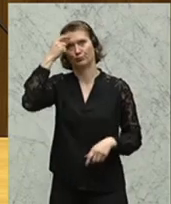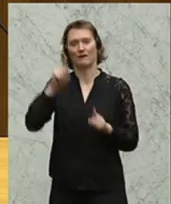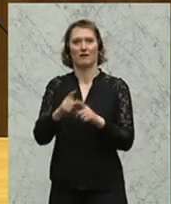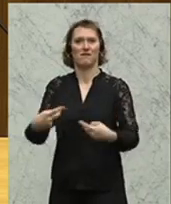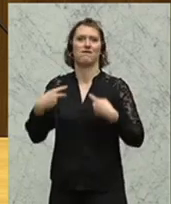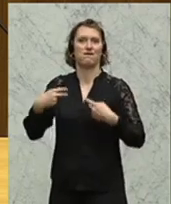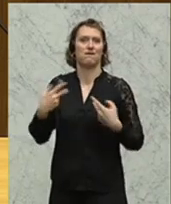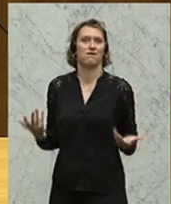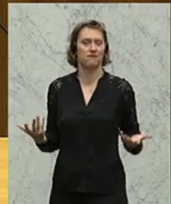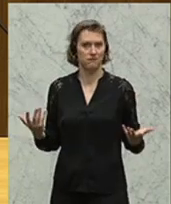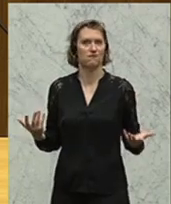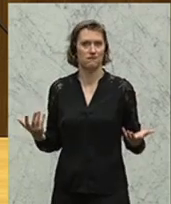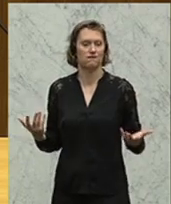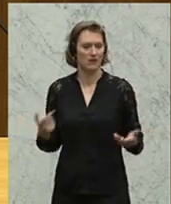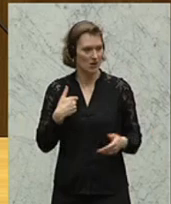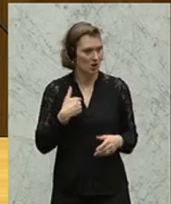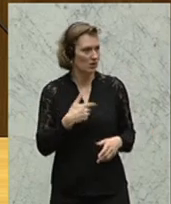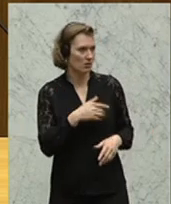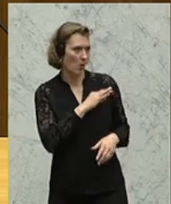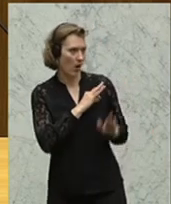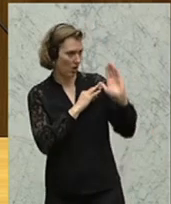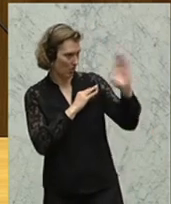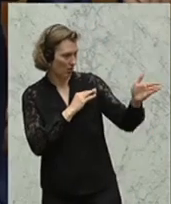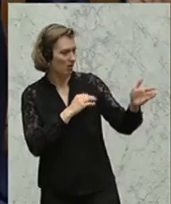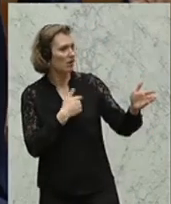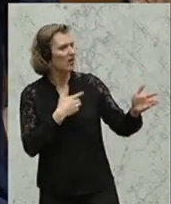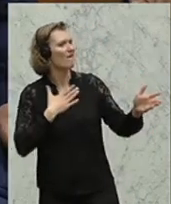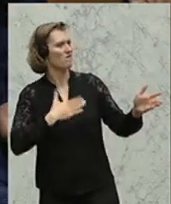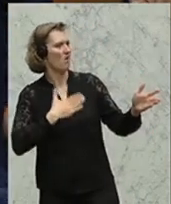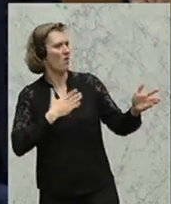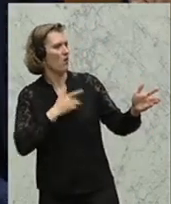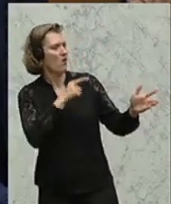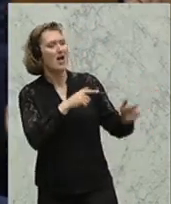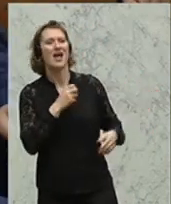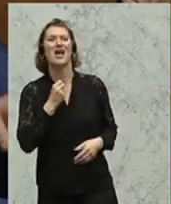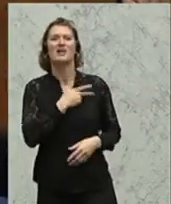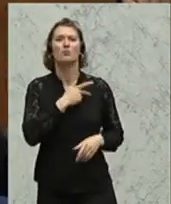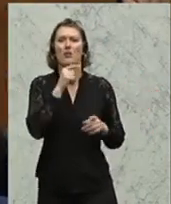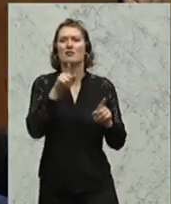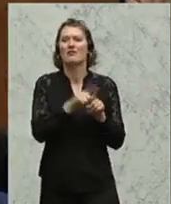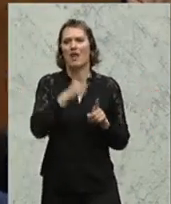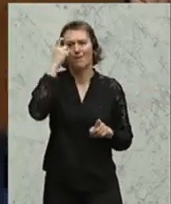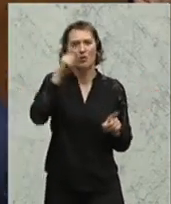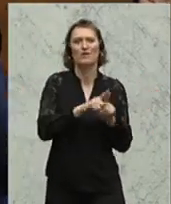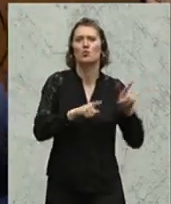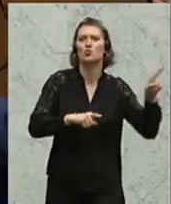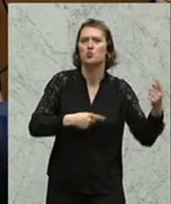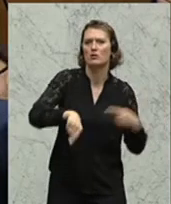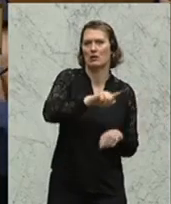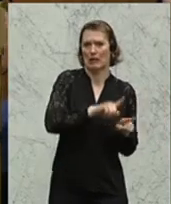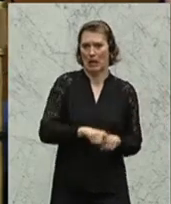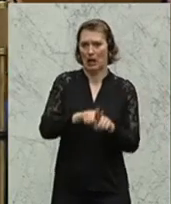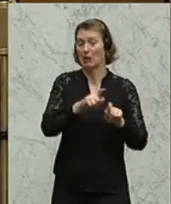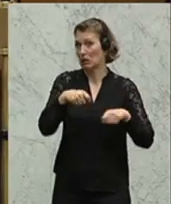gefrotzelt, Herr Kollege Marzenette. Und ich bin ja froh, ich bin ja froh darüber, dass in der SPÖ nicht alle so denken wie Sie, weil es